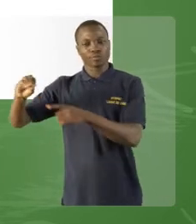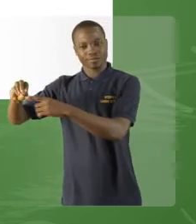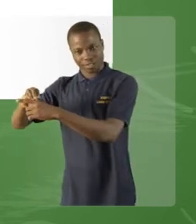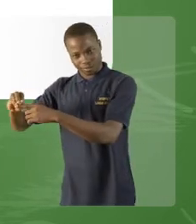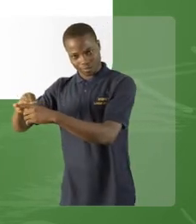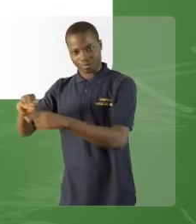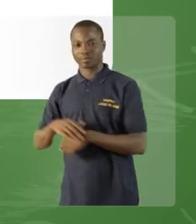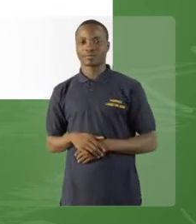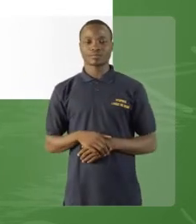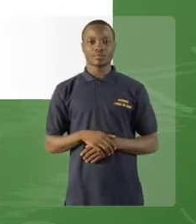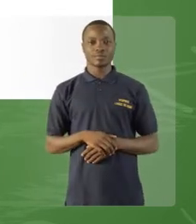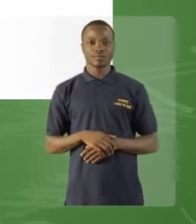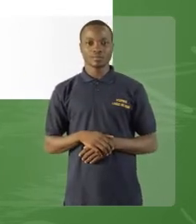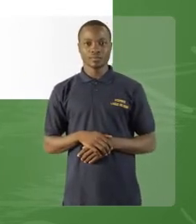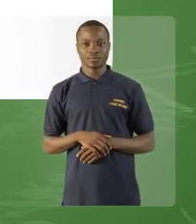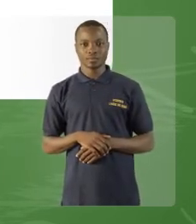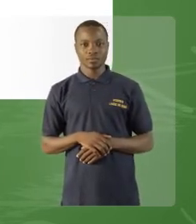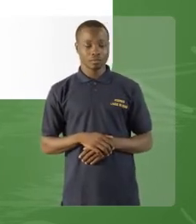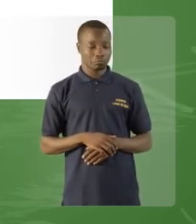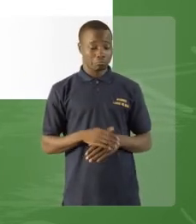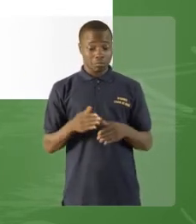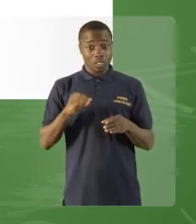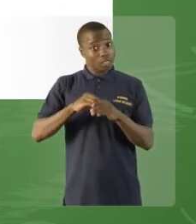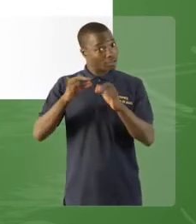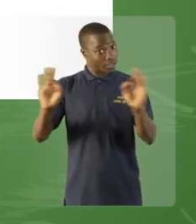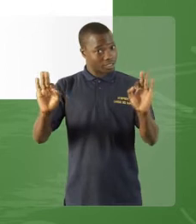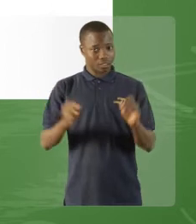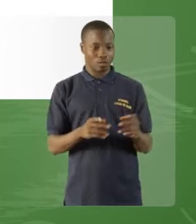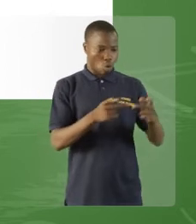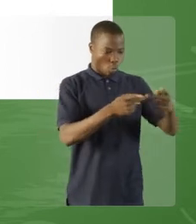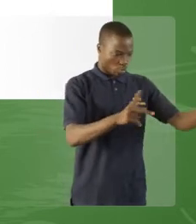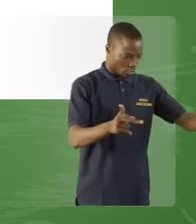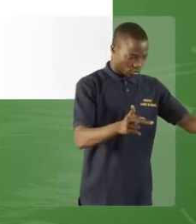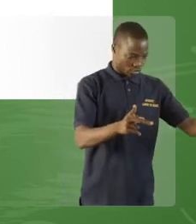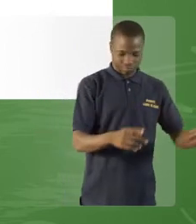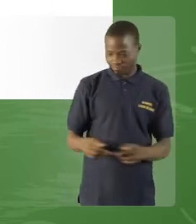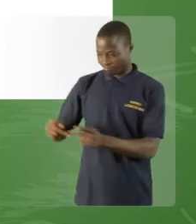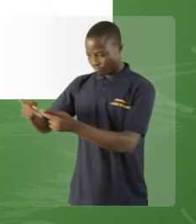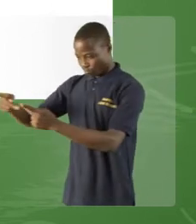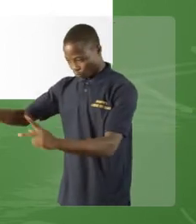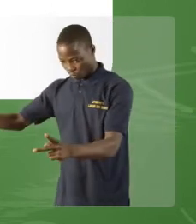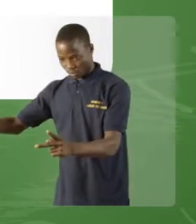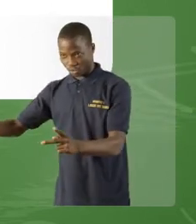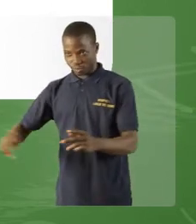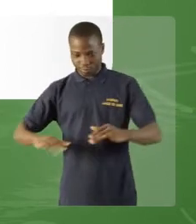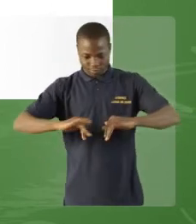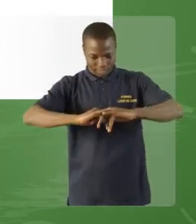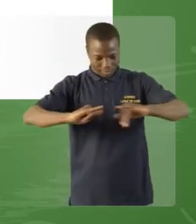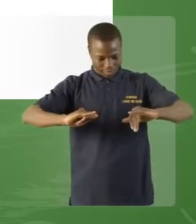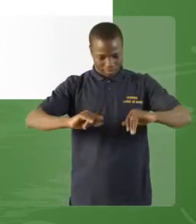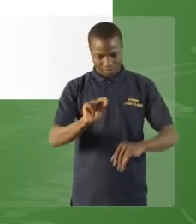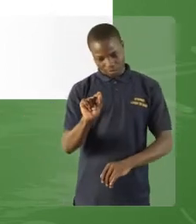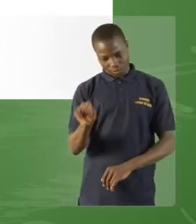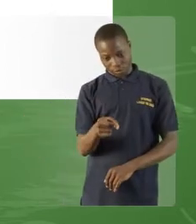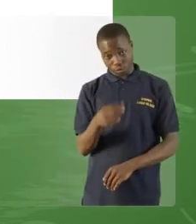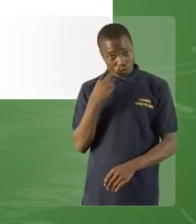précieux ». Je lis la deuxième proposition de la troisième phrase. Il faut la préserver.